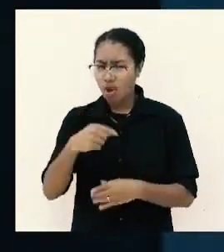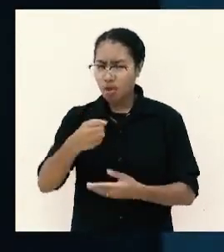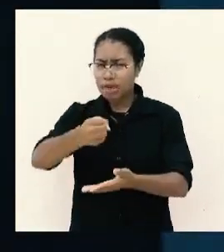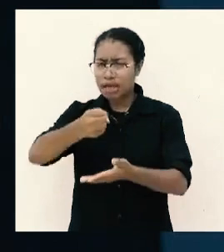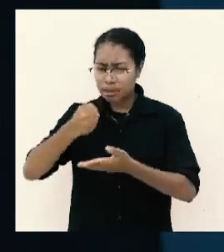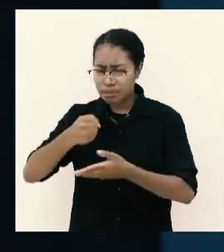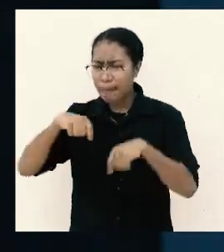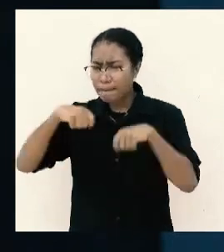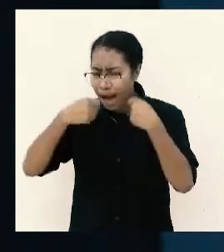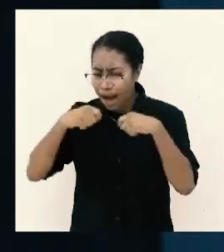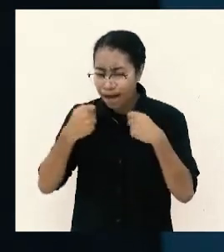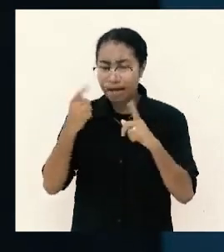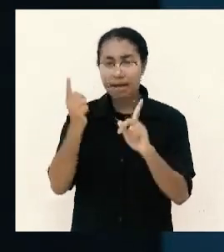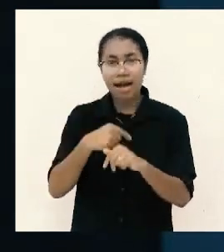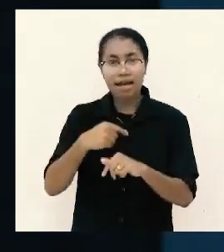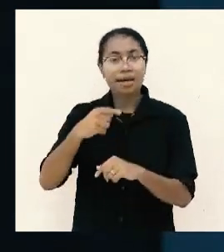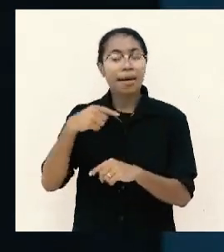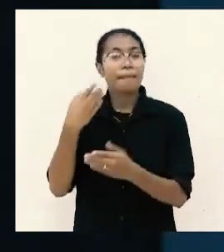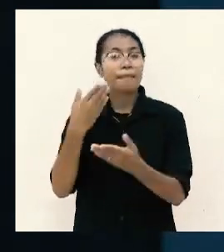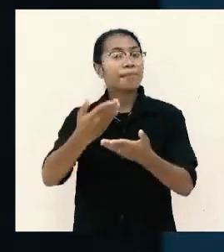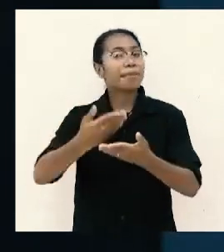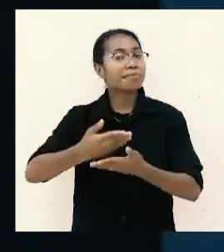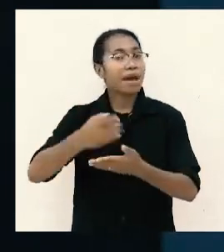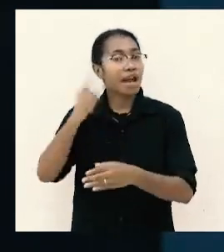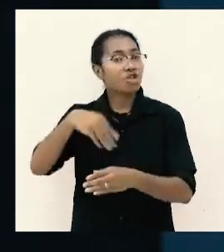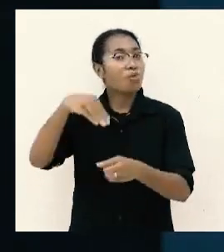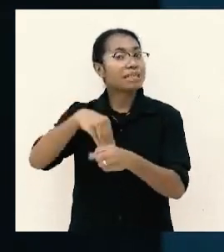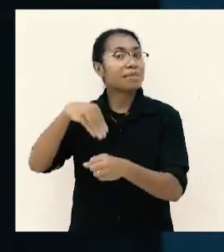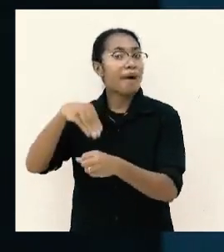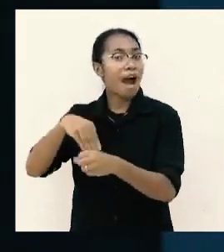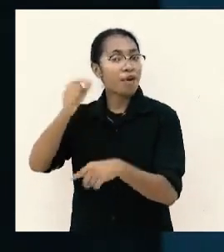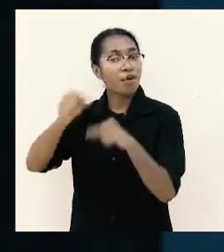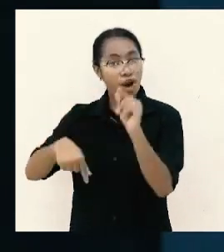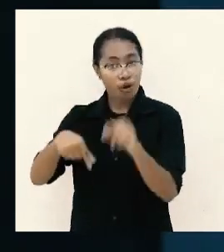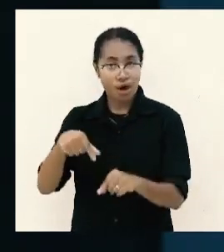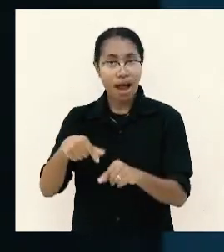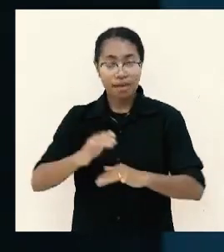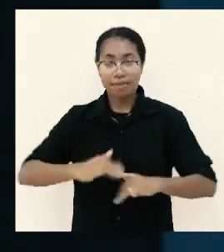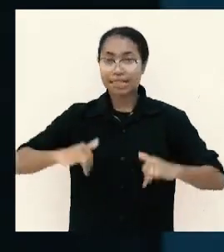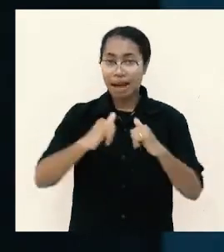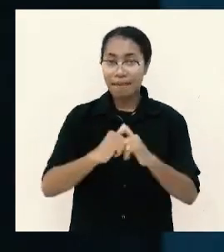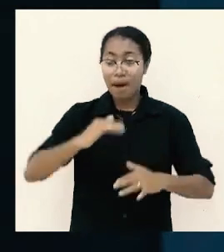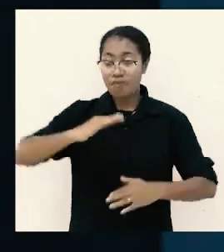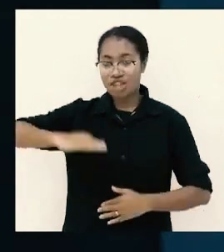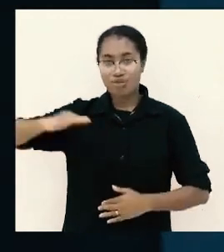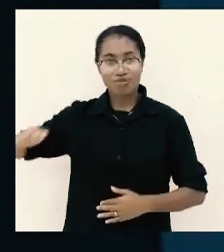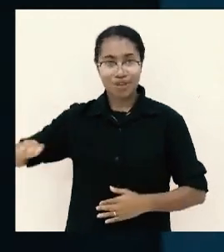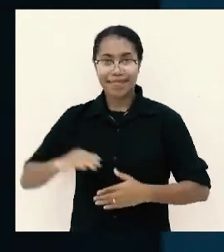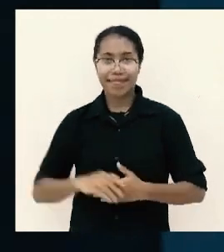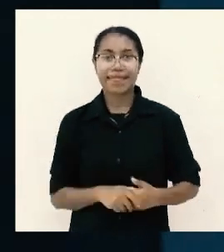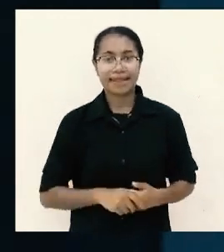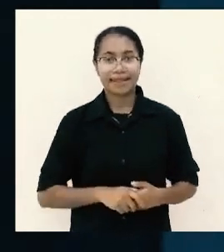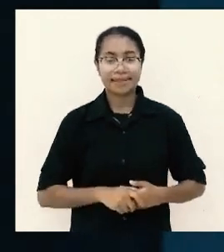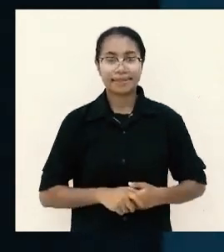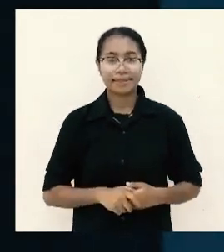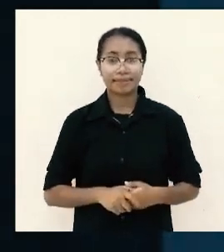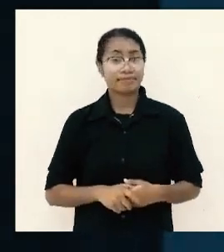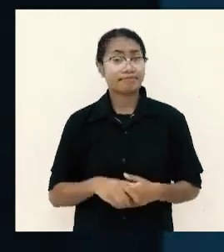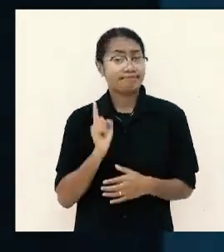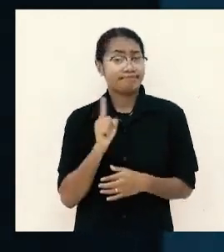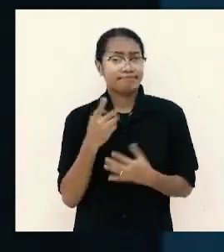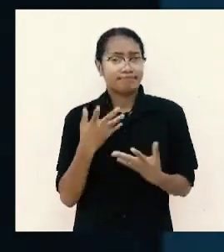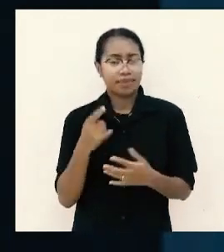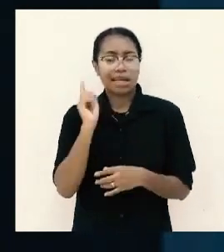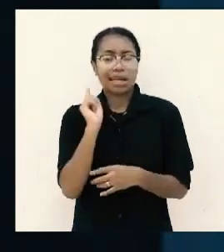makan dari pemberian atau persembahan orang bersama dengan para muridnya nah karena